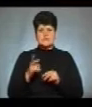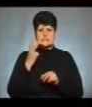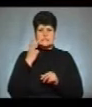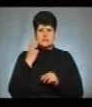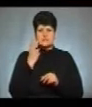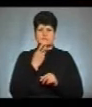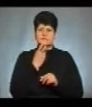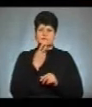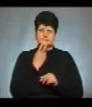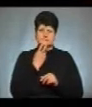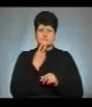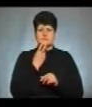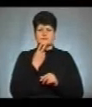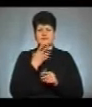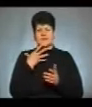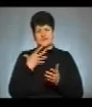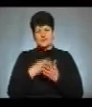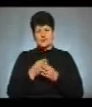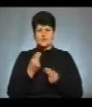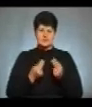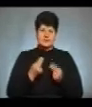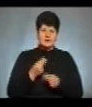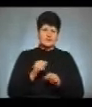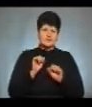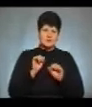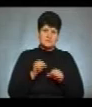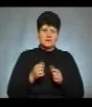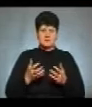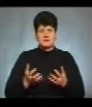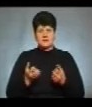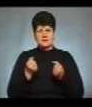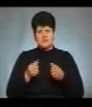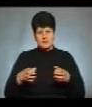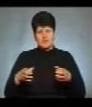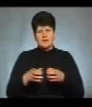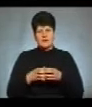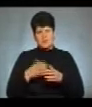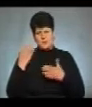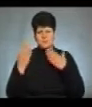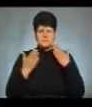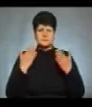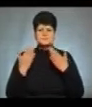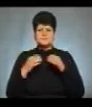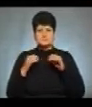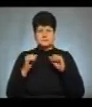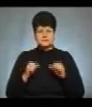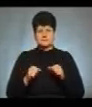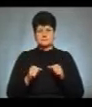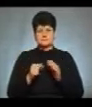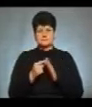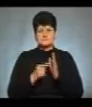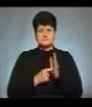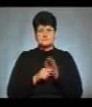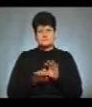сміялася над своїми жертами, могла підтримати компанію, могла розрадити